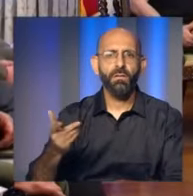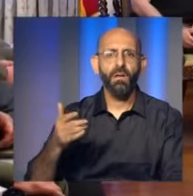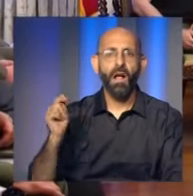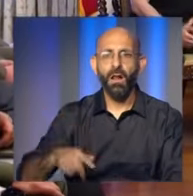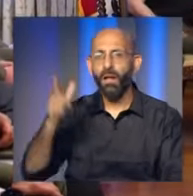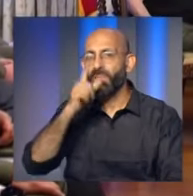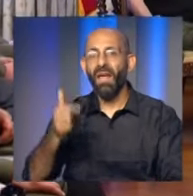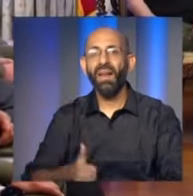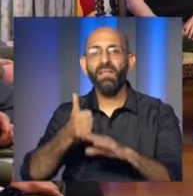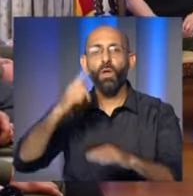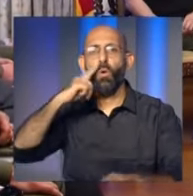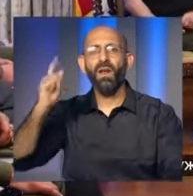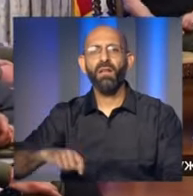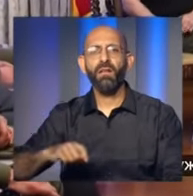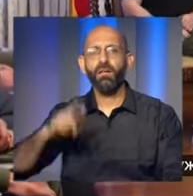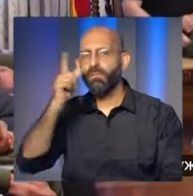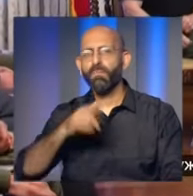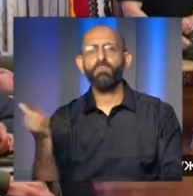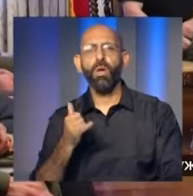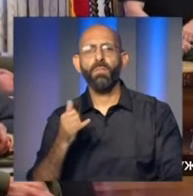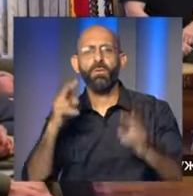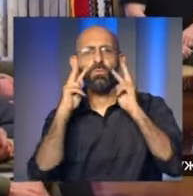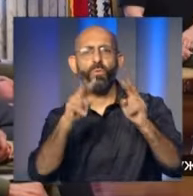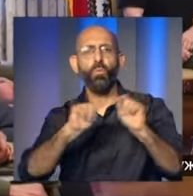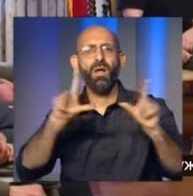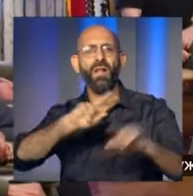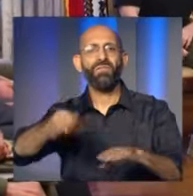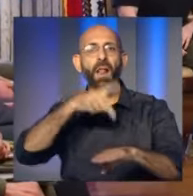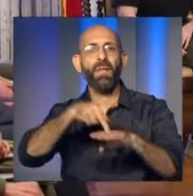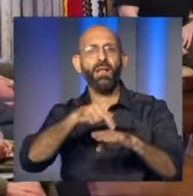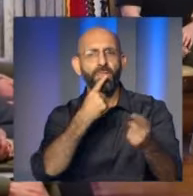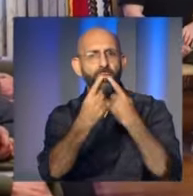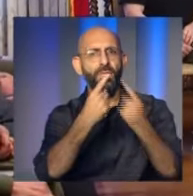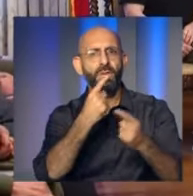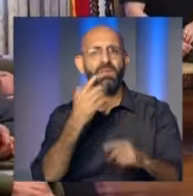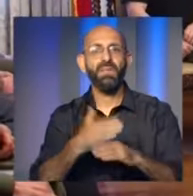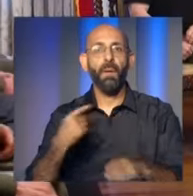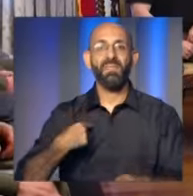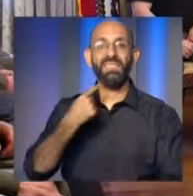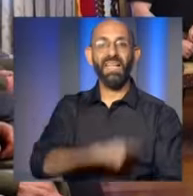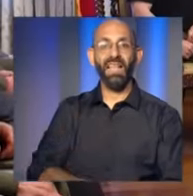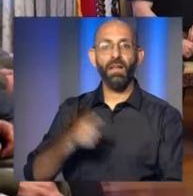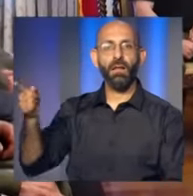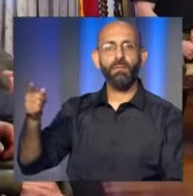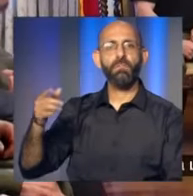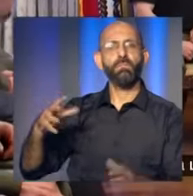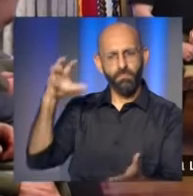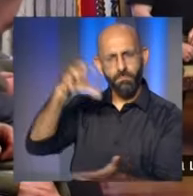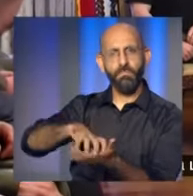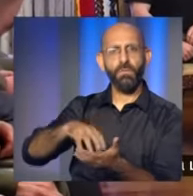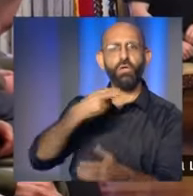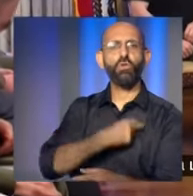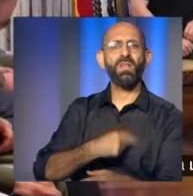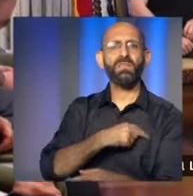حول الحرب في أوكرانيا وكان الزيلنسكي الذي يزور مانيلا حيث اجتمع مع نظيره الفلبيني قد صرح أن بكين تعمل جاهدة